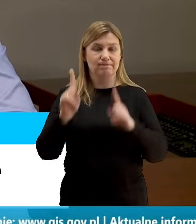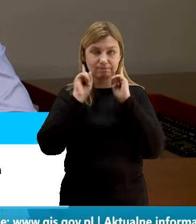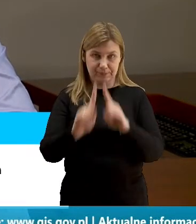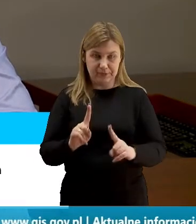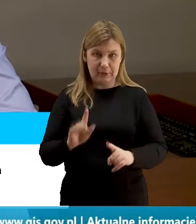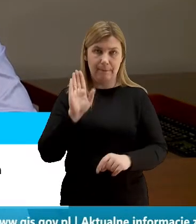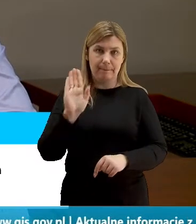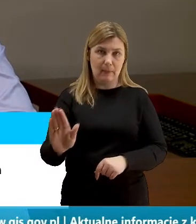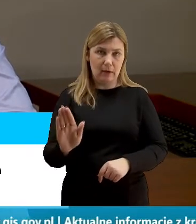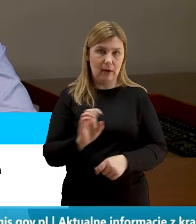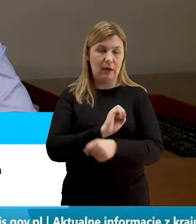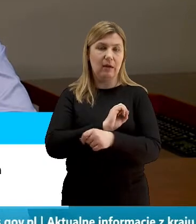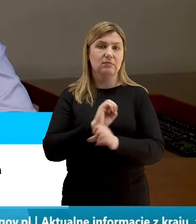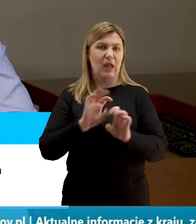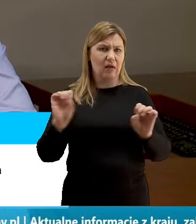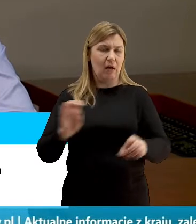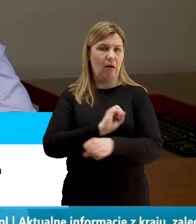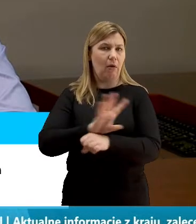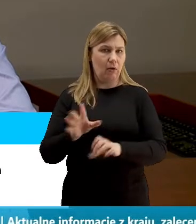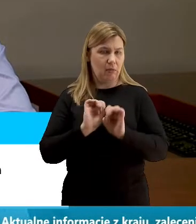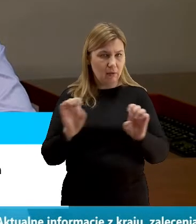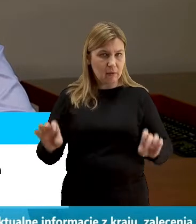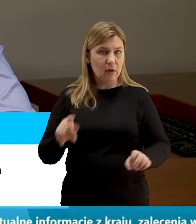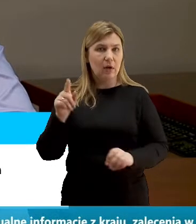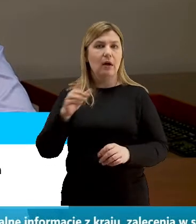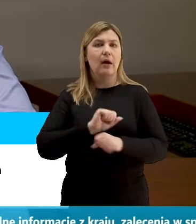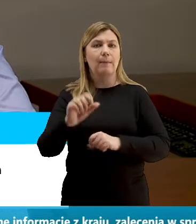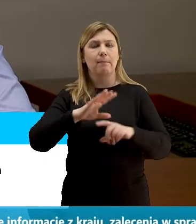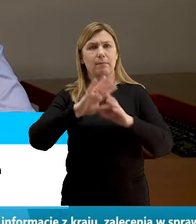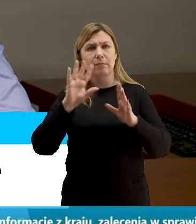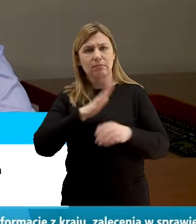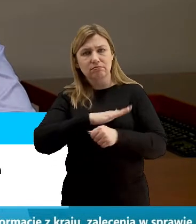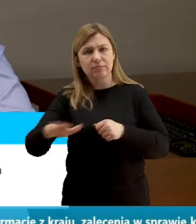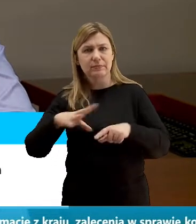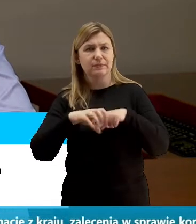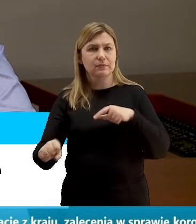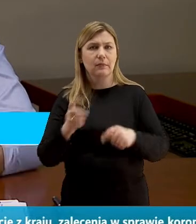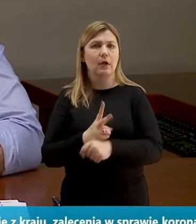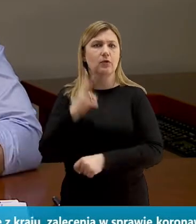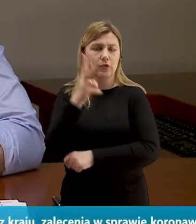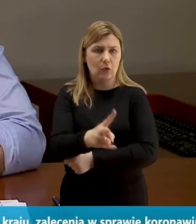czynienia z zarażeniem, wówczas wchodzą pełne rygory związane z dostępem i z